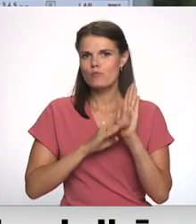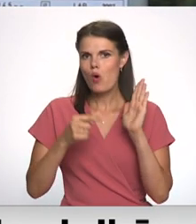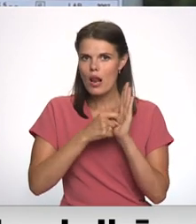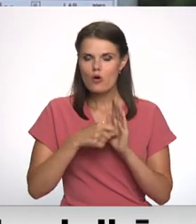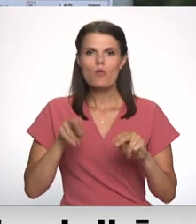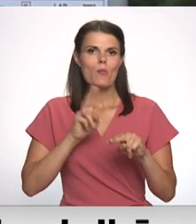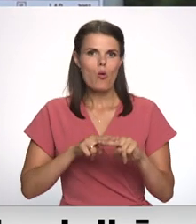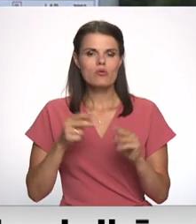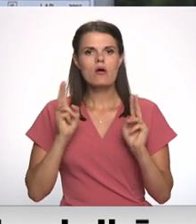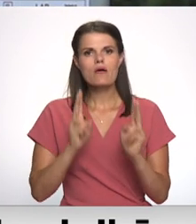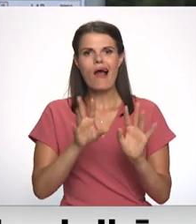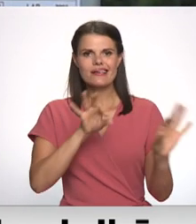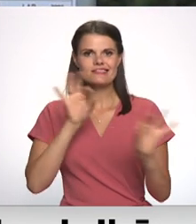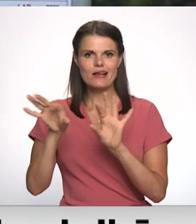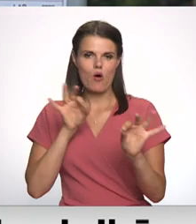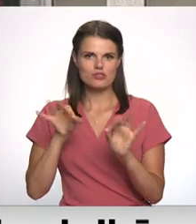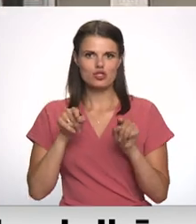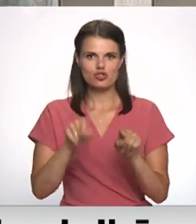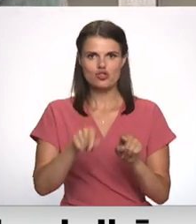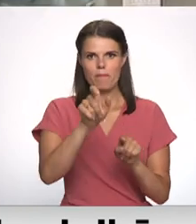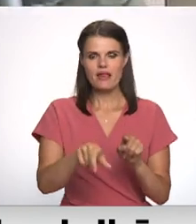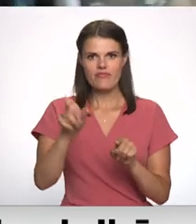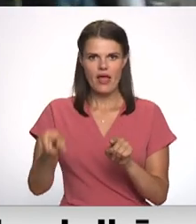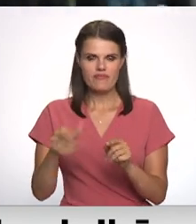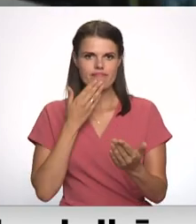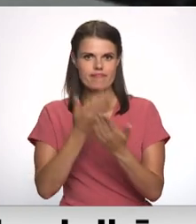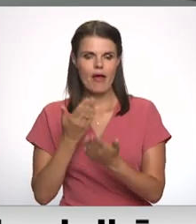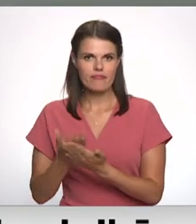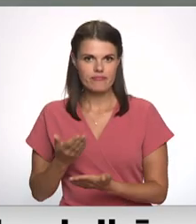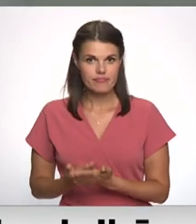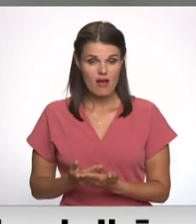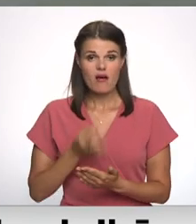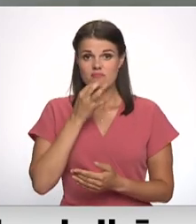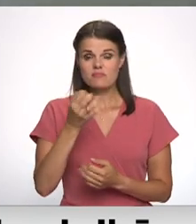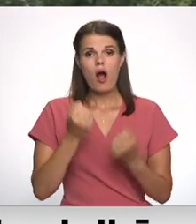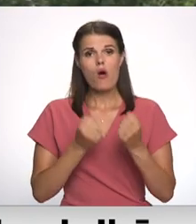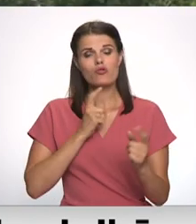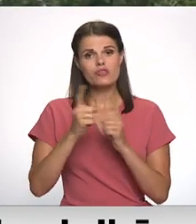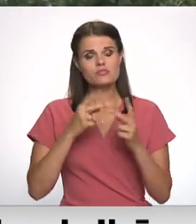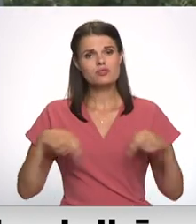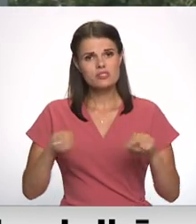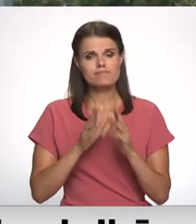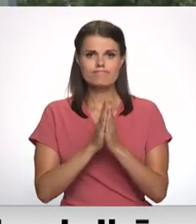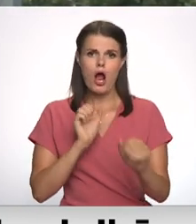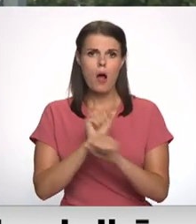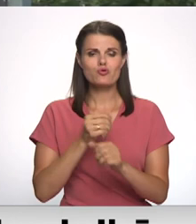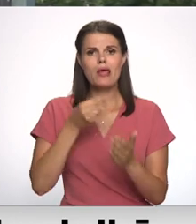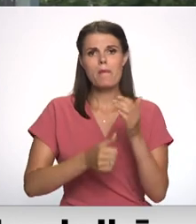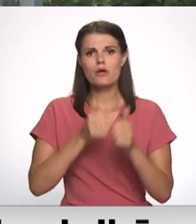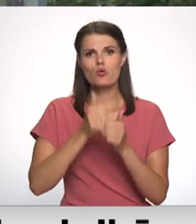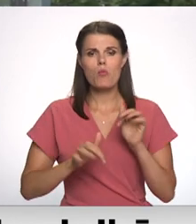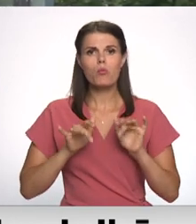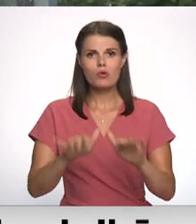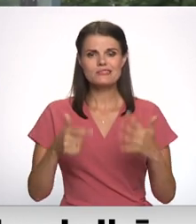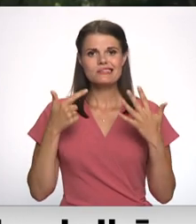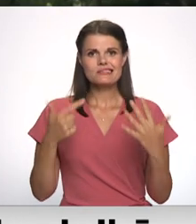izraudzīti šie pretendenti. Pasažierpārvedātāja asociācija aicina autotransporta direkciju šobrīd apturēt iepirkuma procedūras